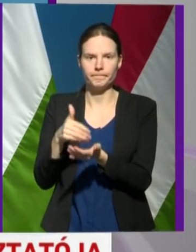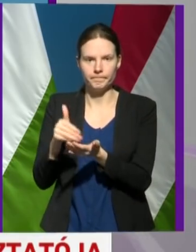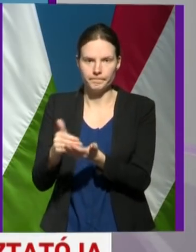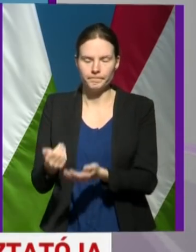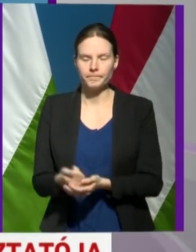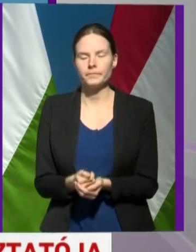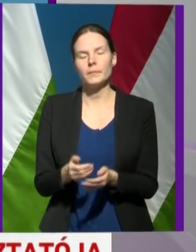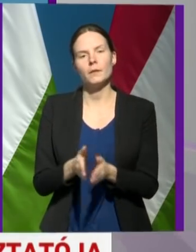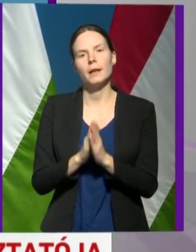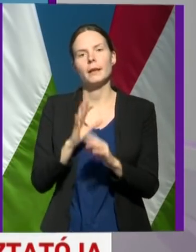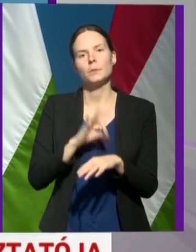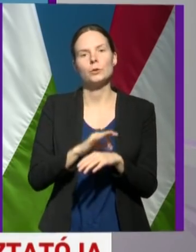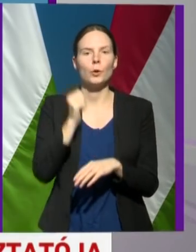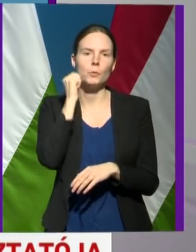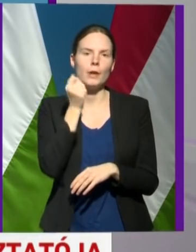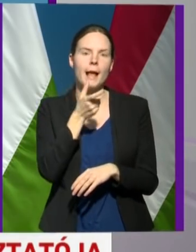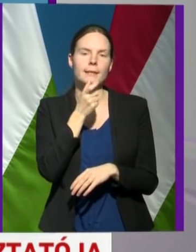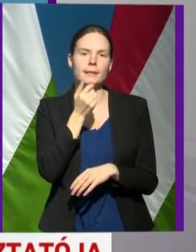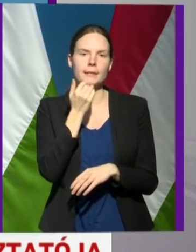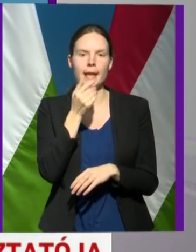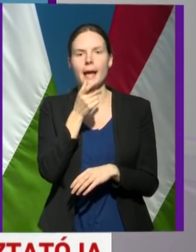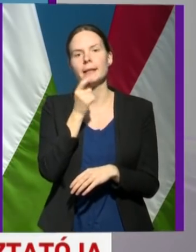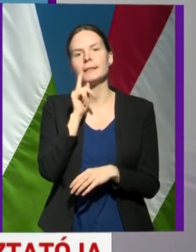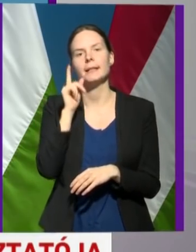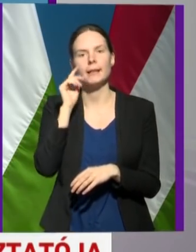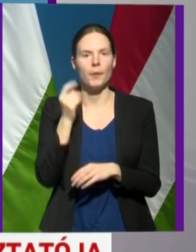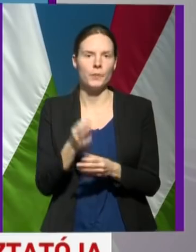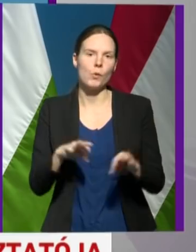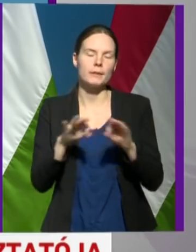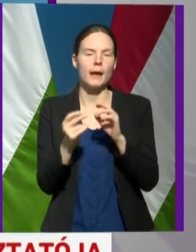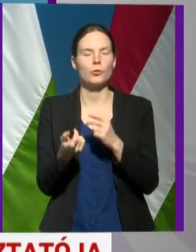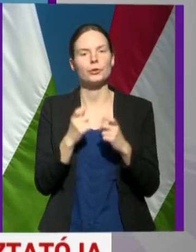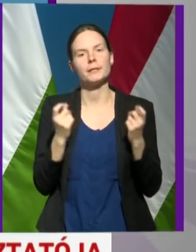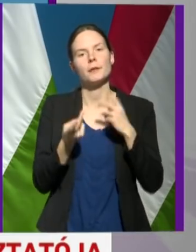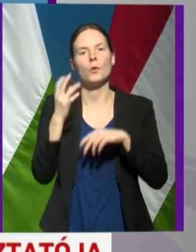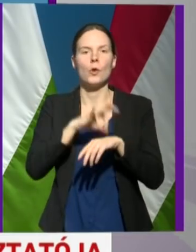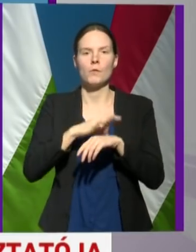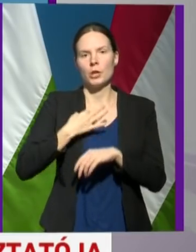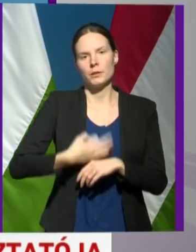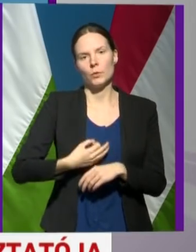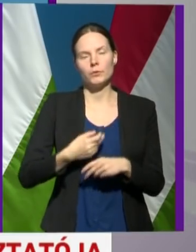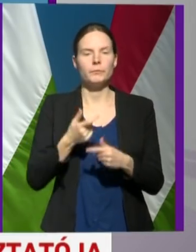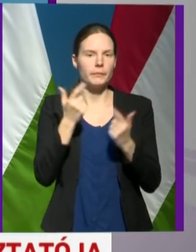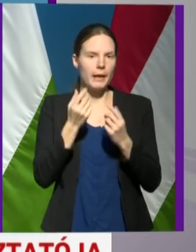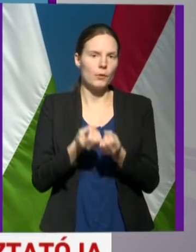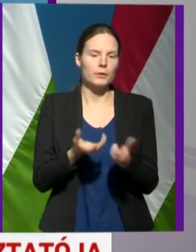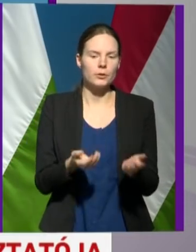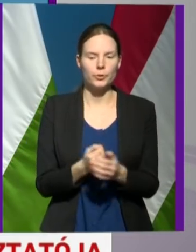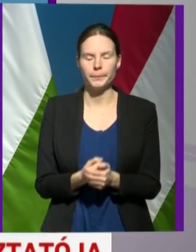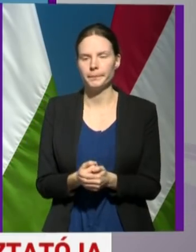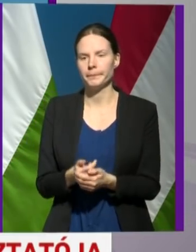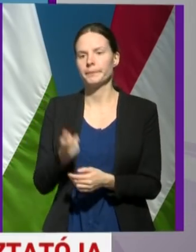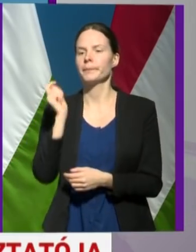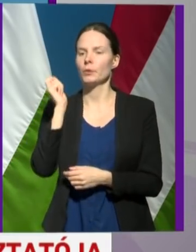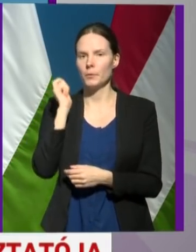Felkérem dr. Müller Cecília, Országos Tisztifőoros asszonyt, hogy tartsa meg a tájékoztatóját. Jó napot